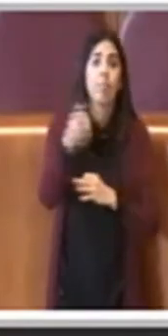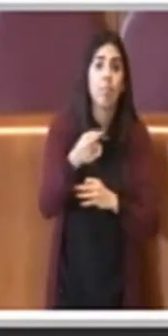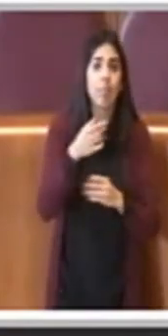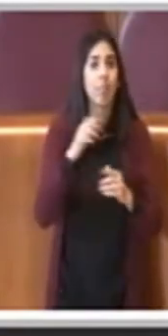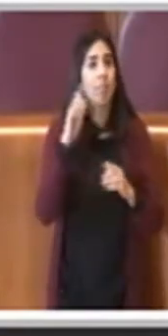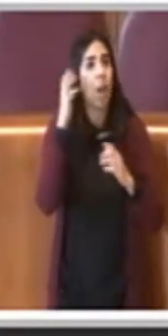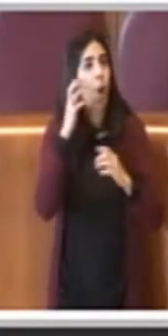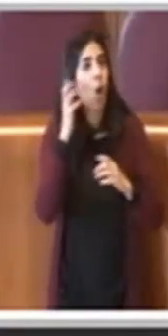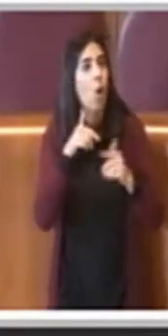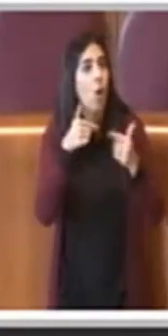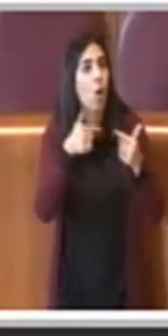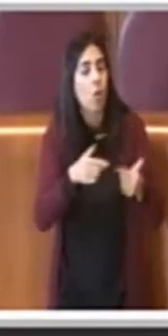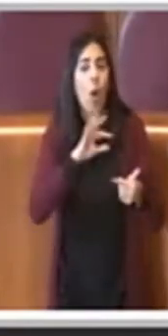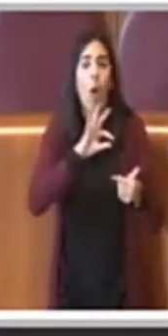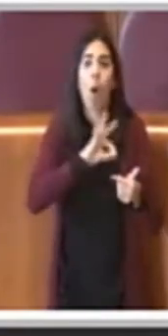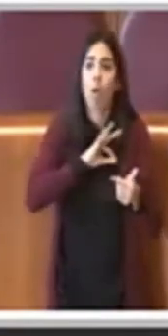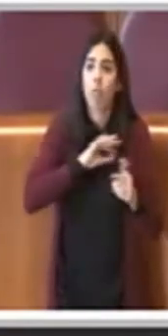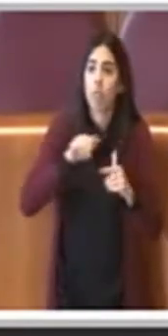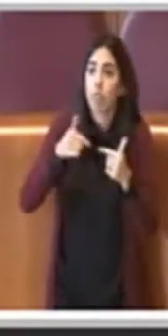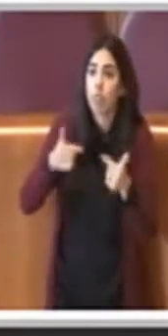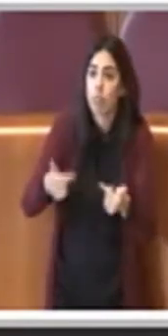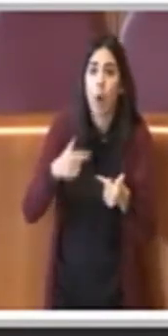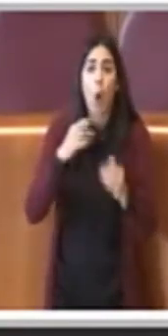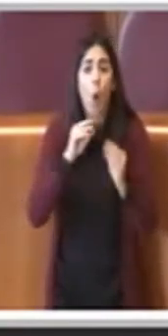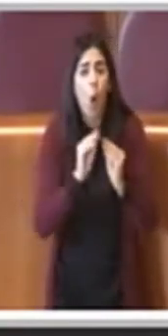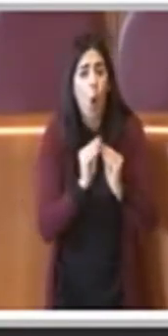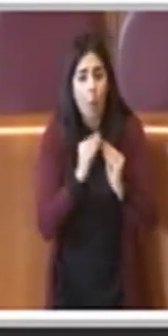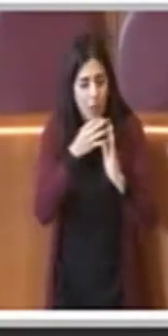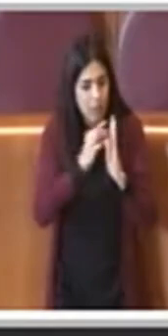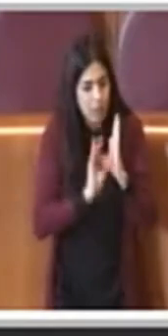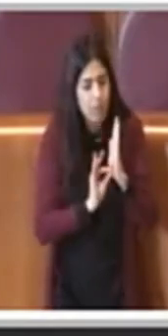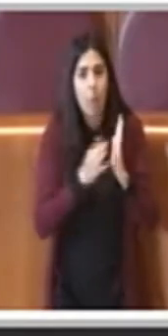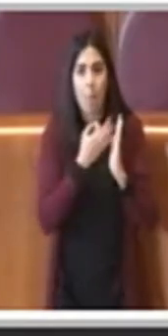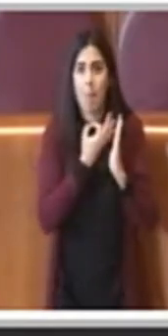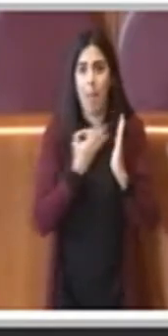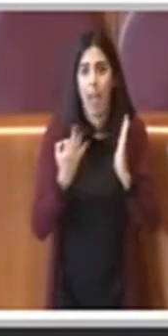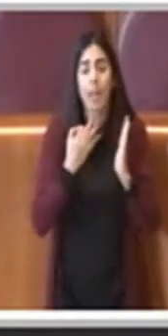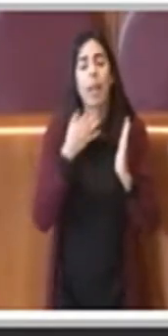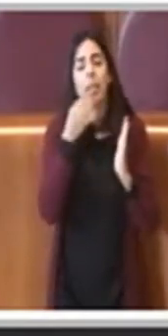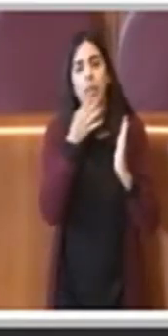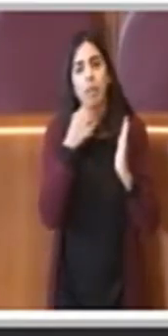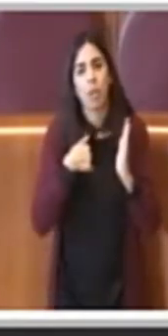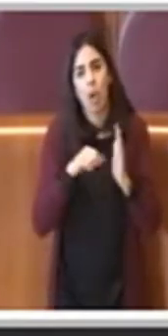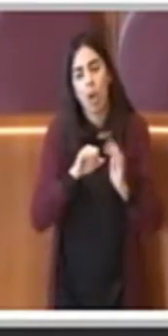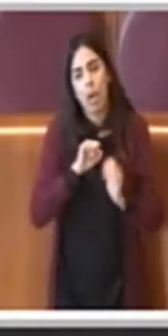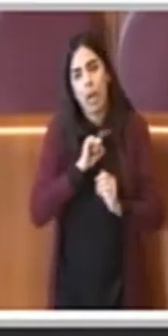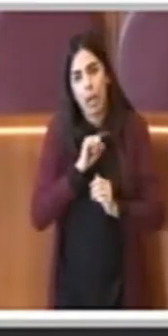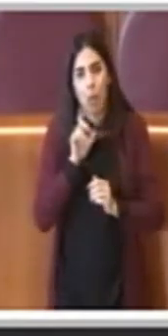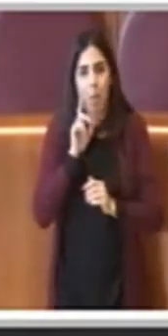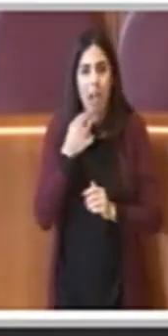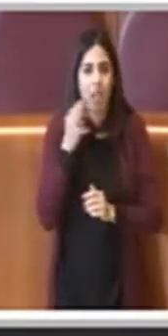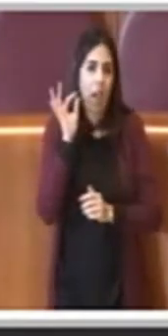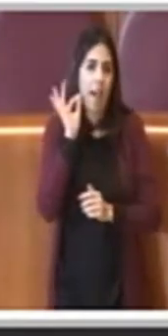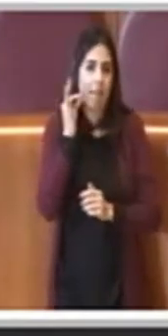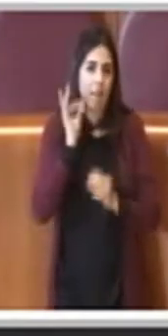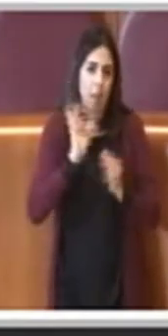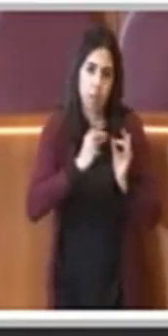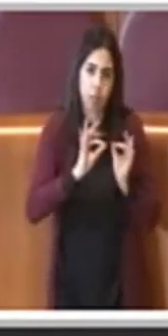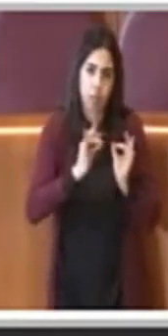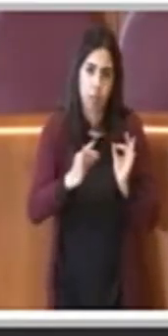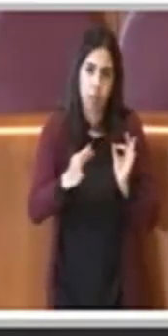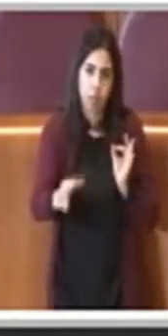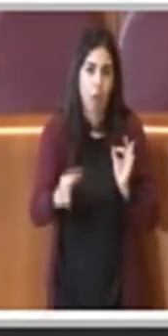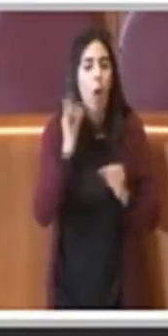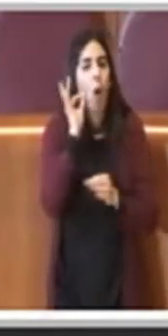riconoscimenti è bene che venga lasciato il testo così com'è in originale proprio per